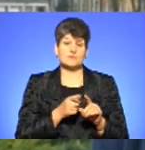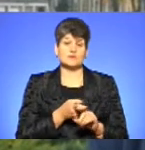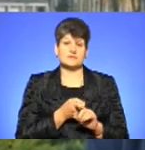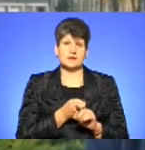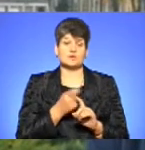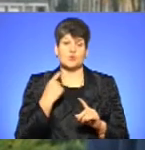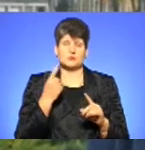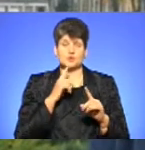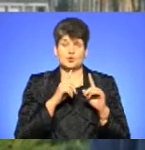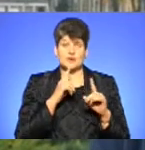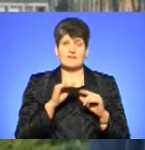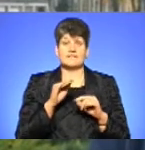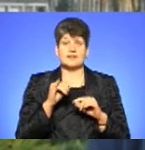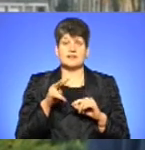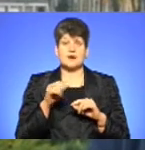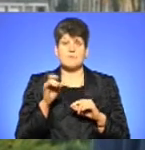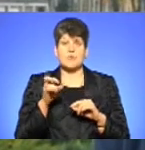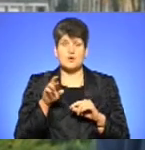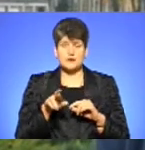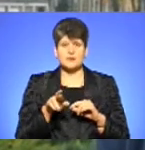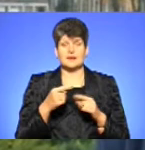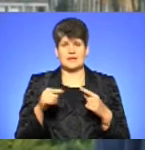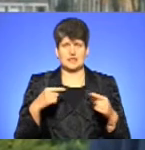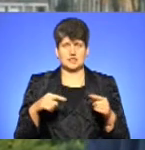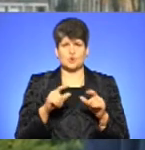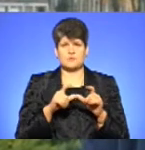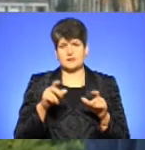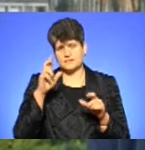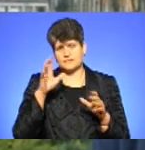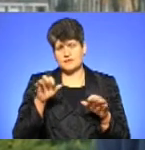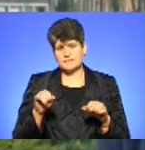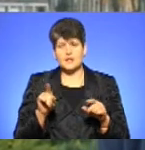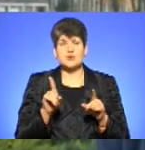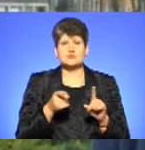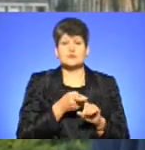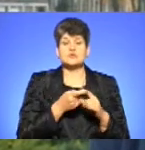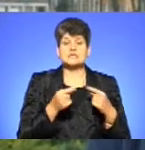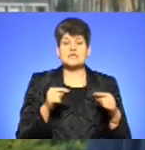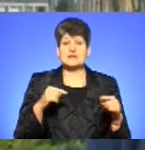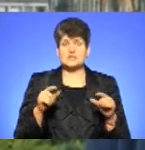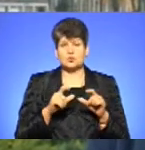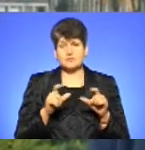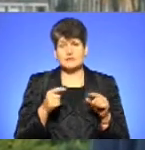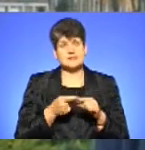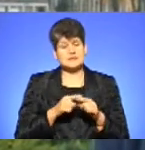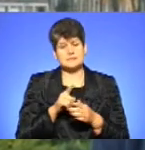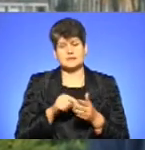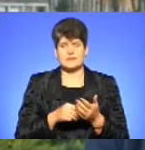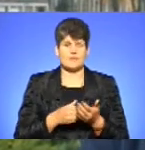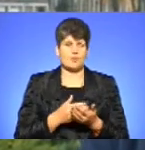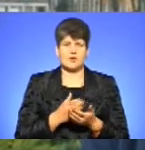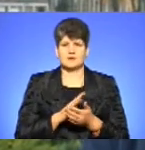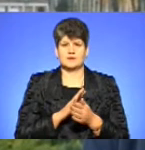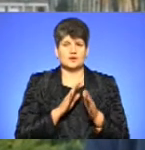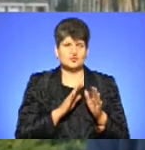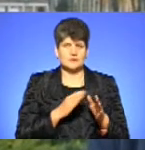обласної ради, філармонії, інших об'єктів комунальної власності. Стосовно інших об'єктів, тут питання політичне, і мені здається,